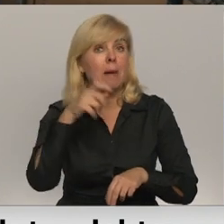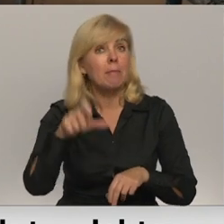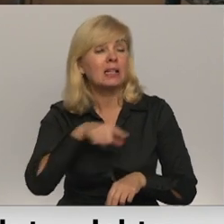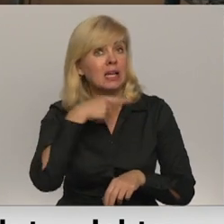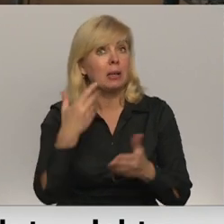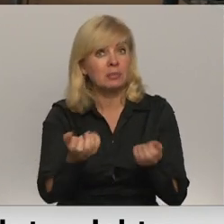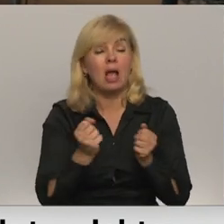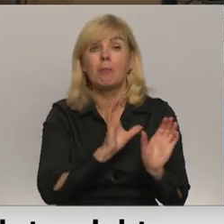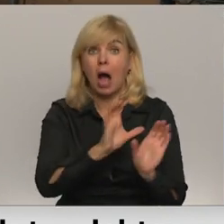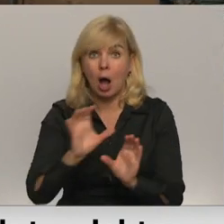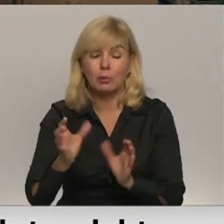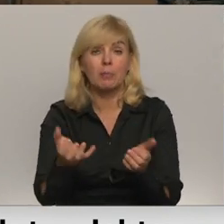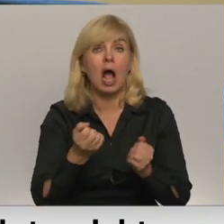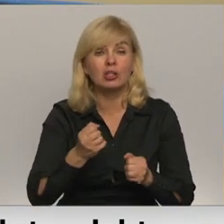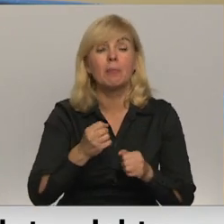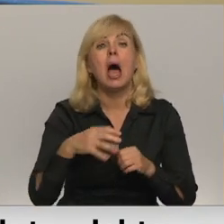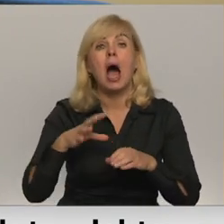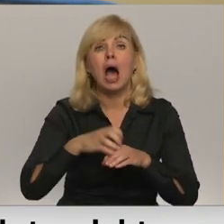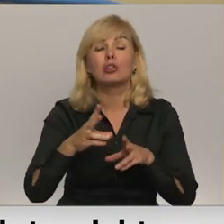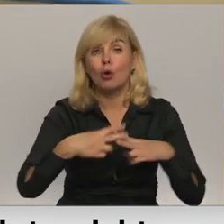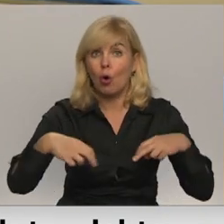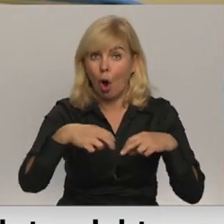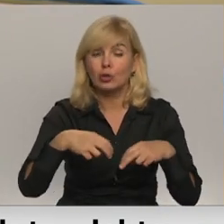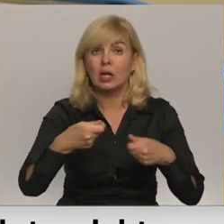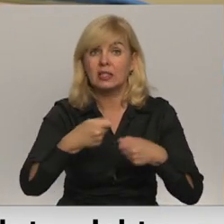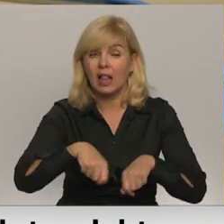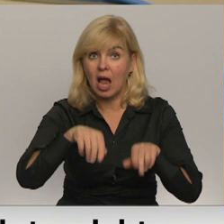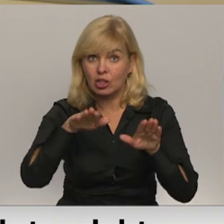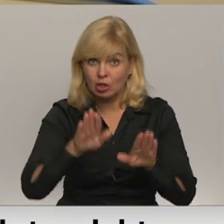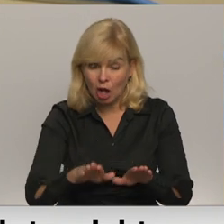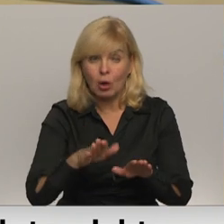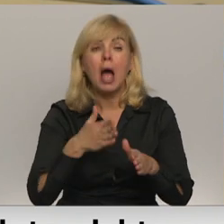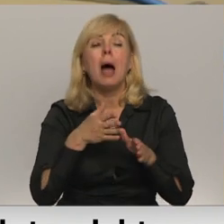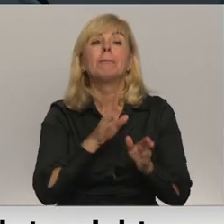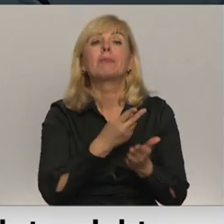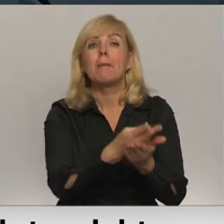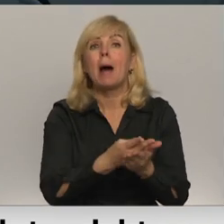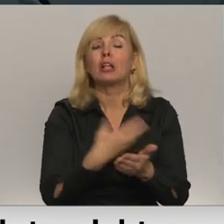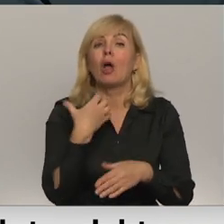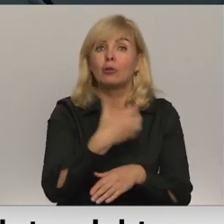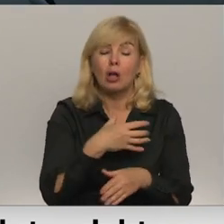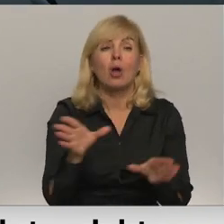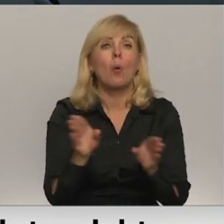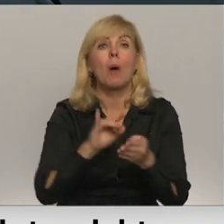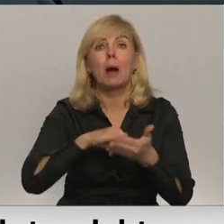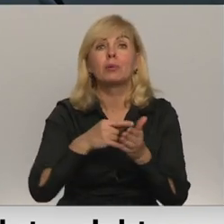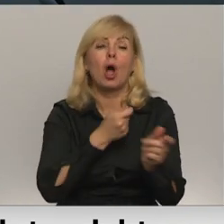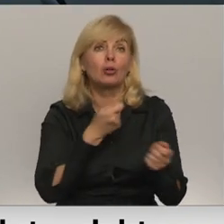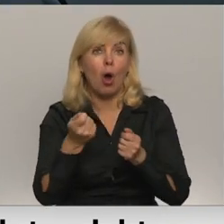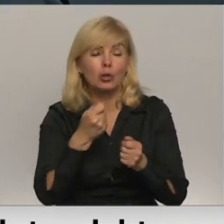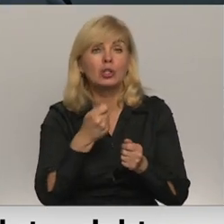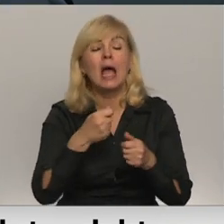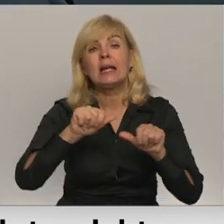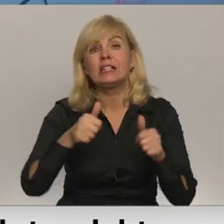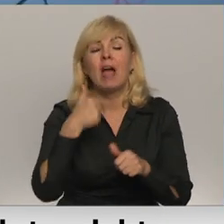vēlēsies saņemt aprūpu, būs jāsaņem ārsta konsīlijas slēdziņas par palietīvās palīdzības nepieciešamību, un pēc tam kopā ar projektu koordinātoru tiks izveidots individuāls